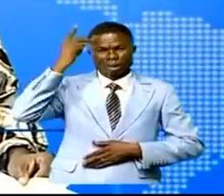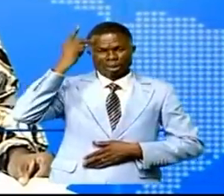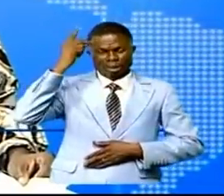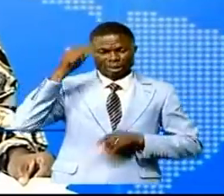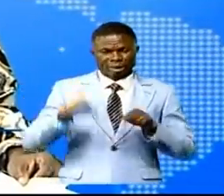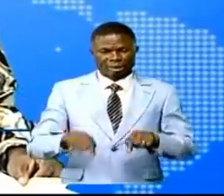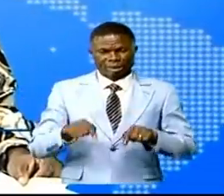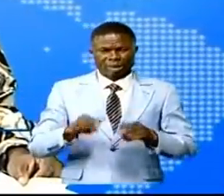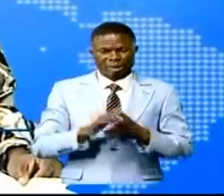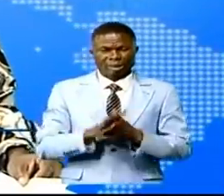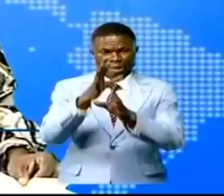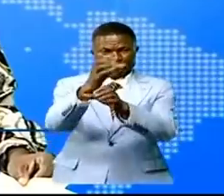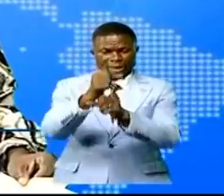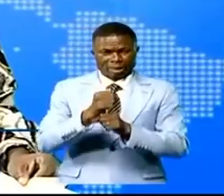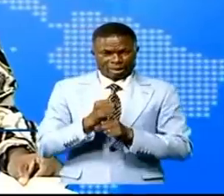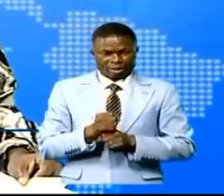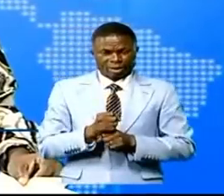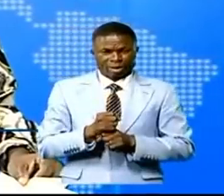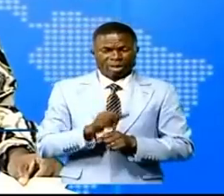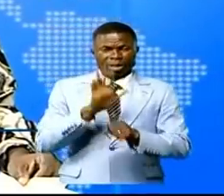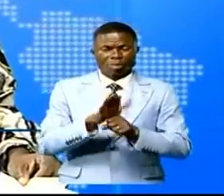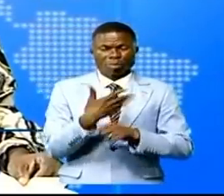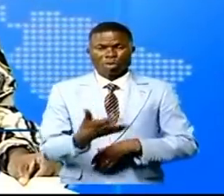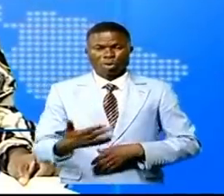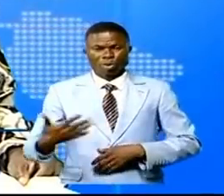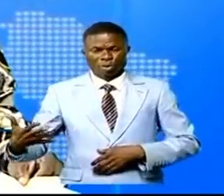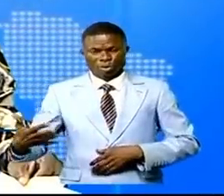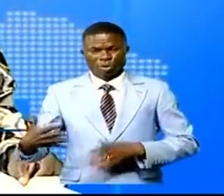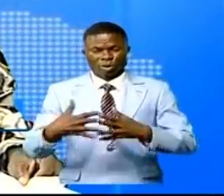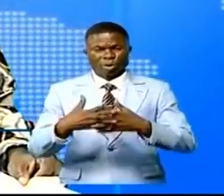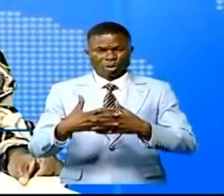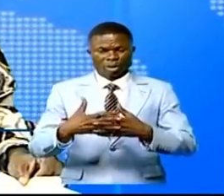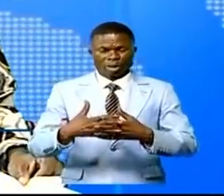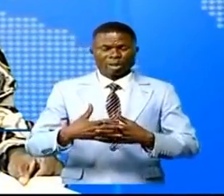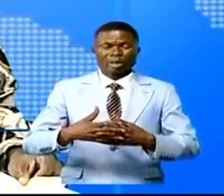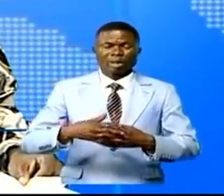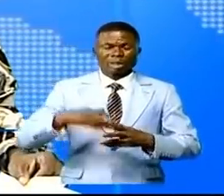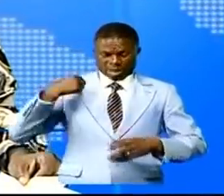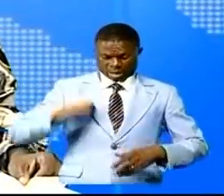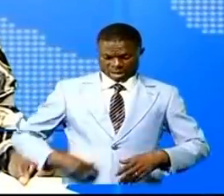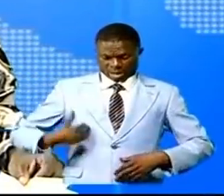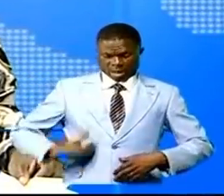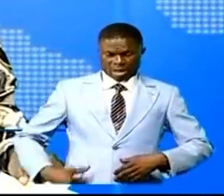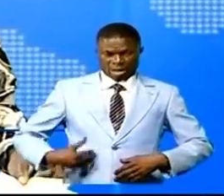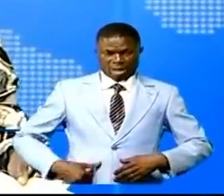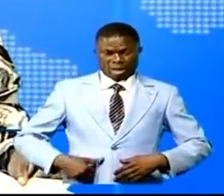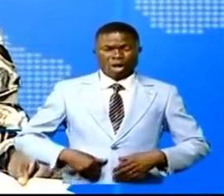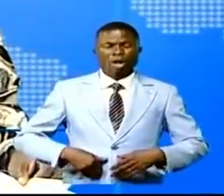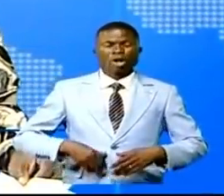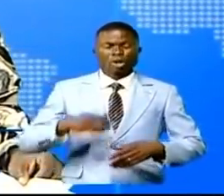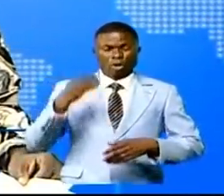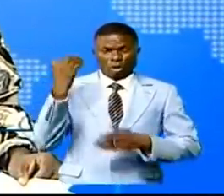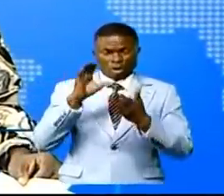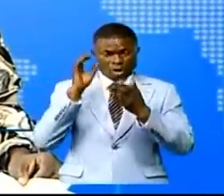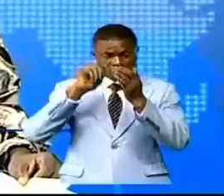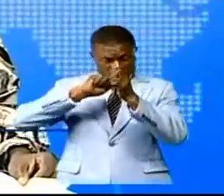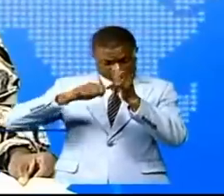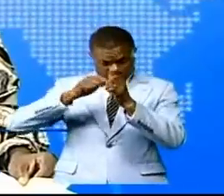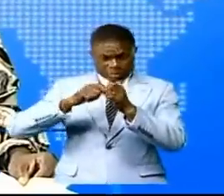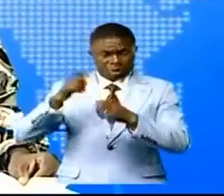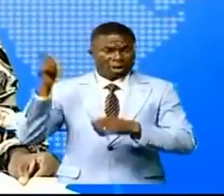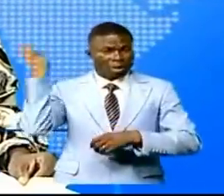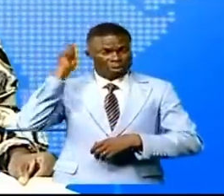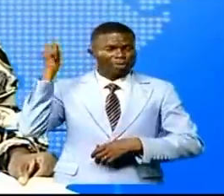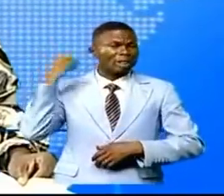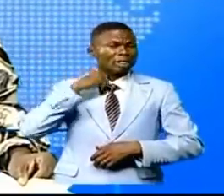Kinshasa vient de réceptionner un lot des matériels d'endoscopie et microscope opératoire c'est le professeur docteur